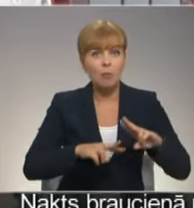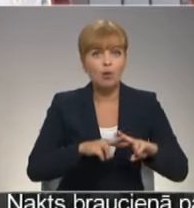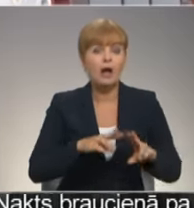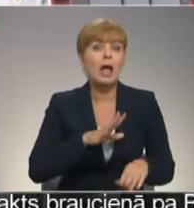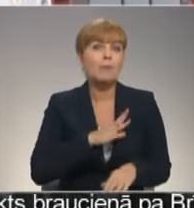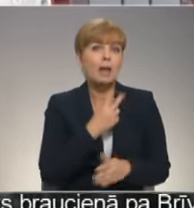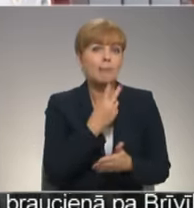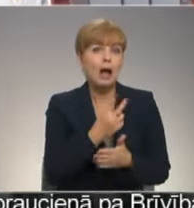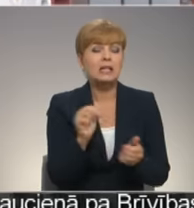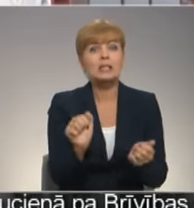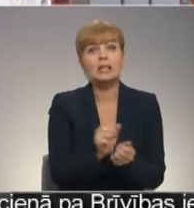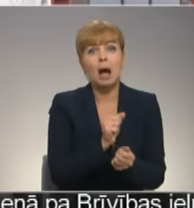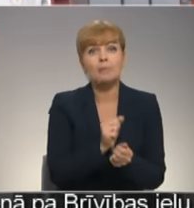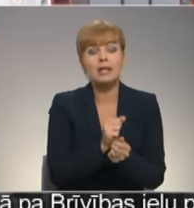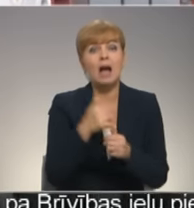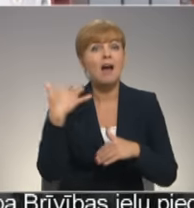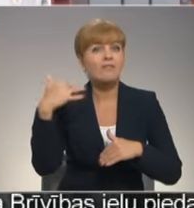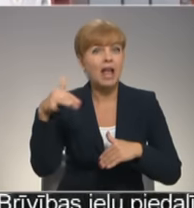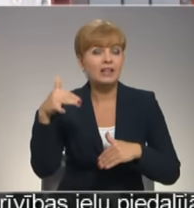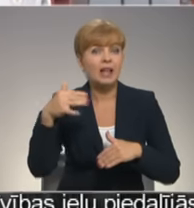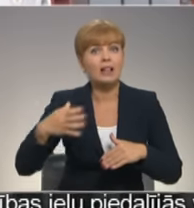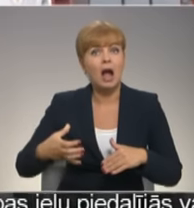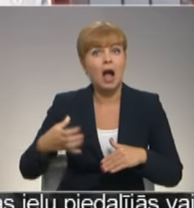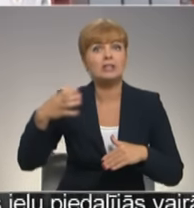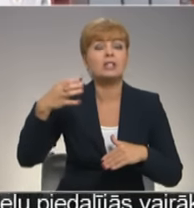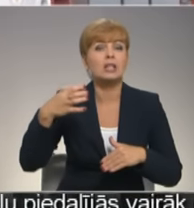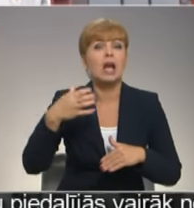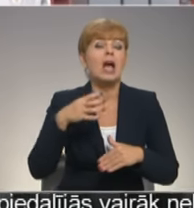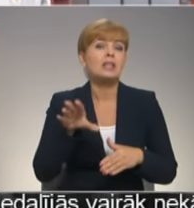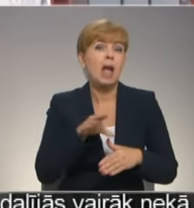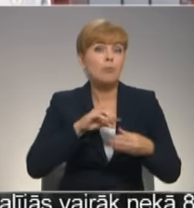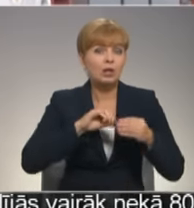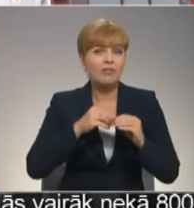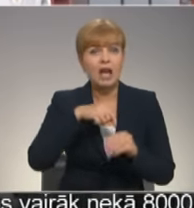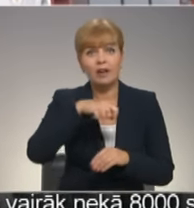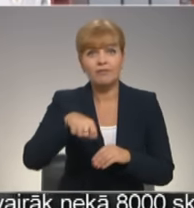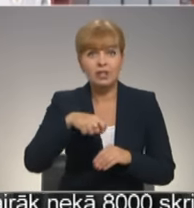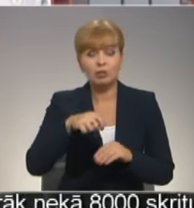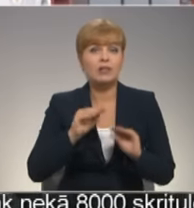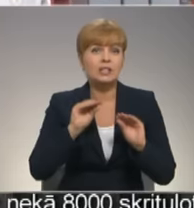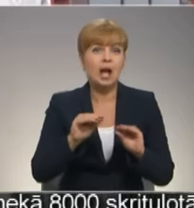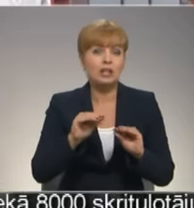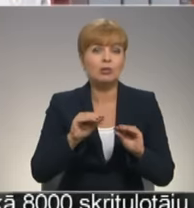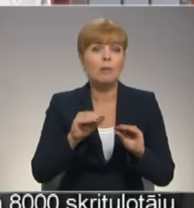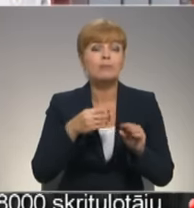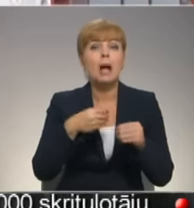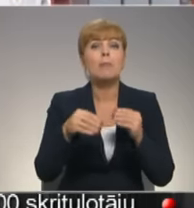paredzēta tā dabīgā ventilācija. Arī ņemot vairāk to, ka virtuvēs ļoti bieži tagad ir salikti pakešu logi,